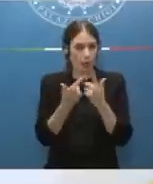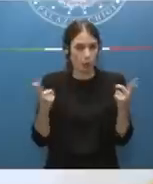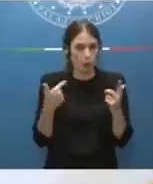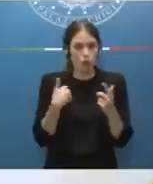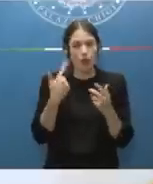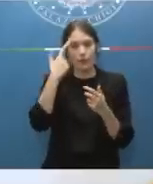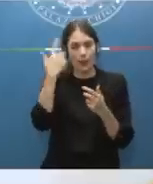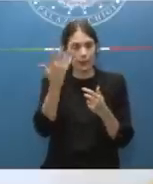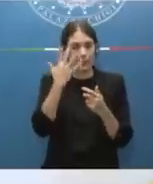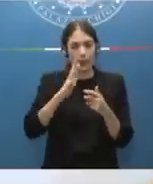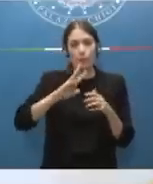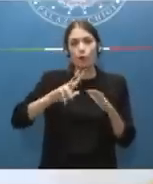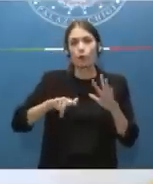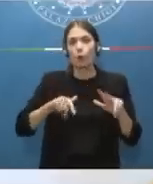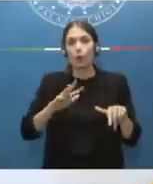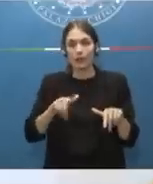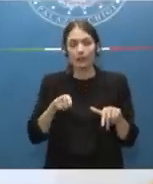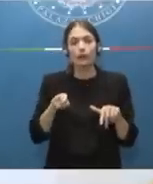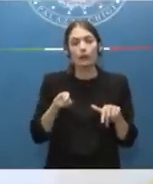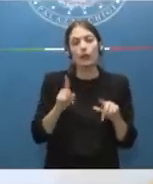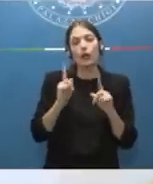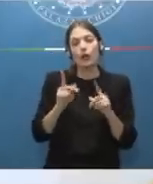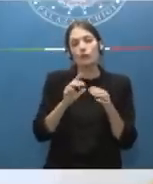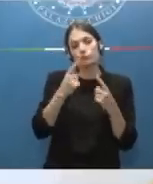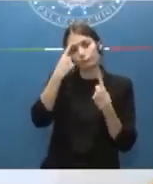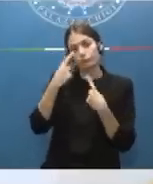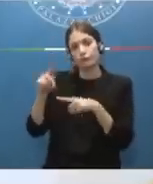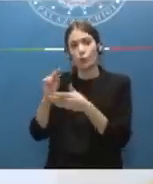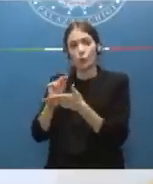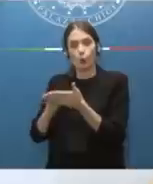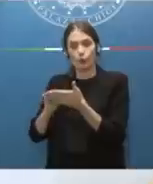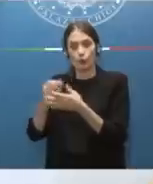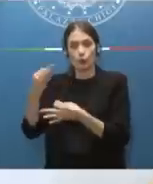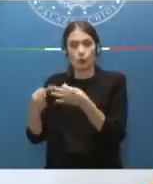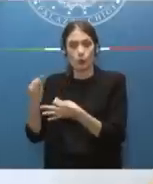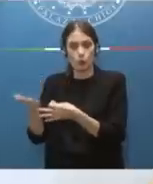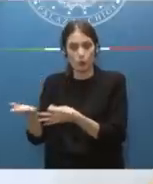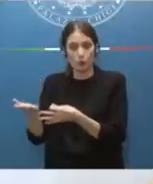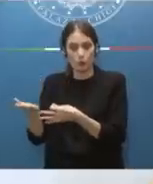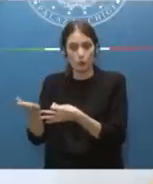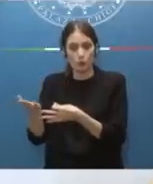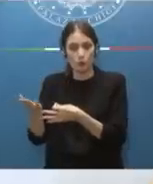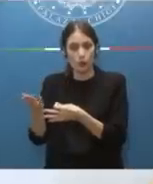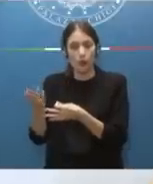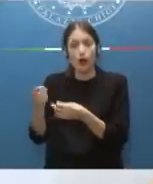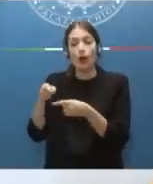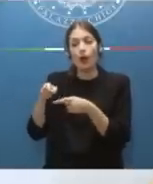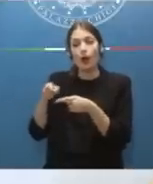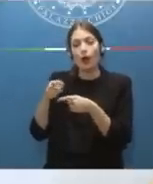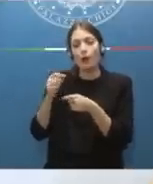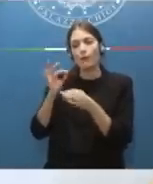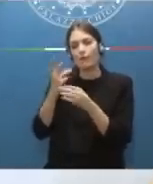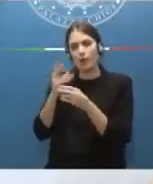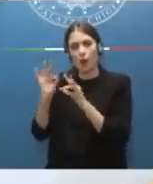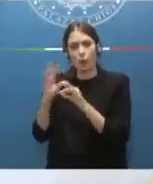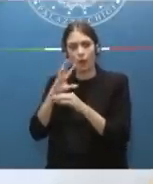furti è procedibile d'ufficio, anche se il furto semplice è procedibile acquerela, ma la grandissima